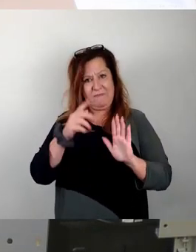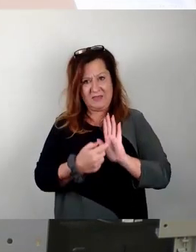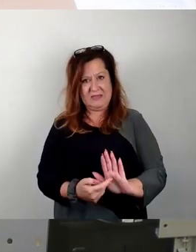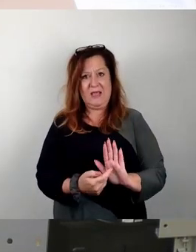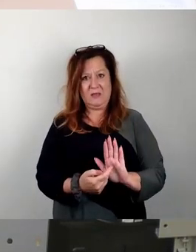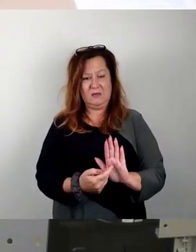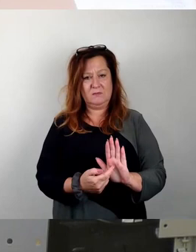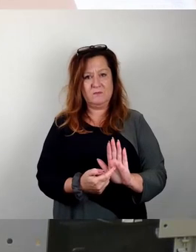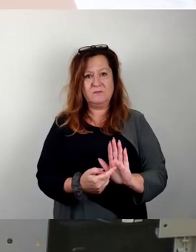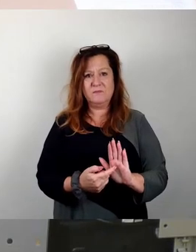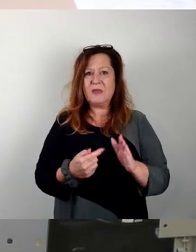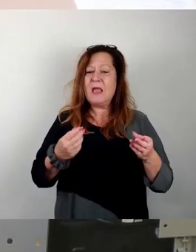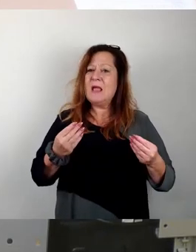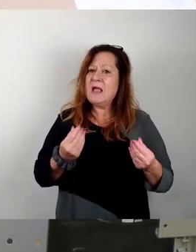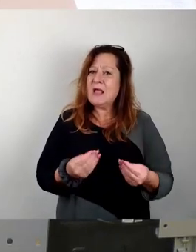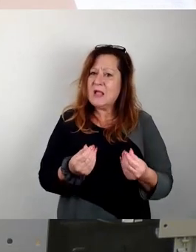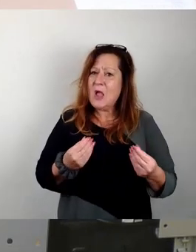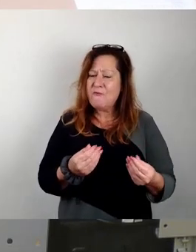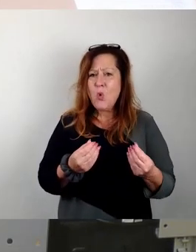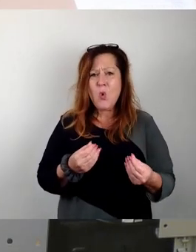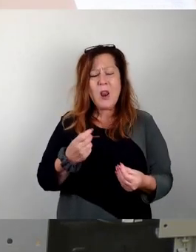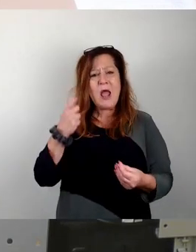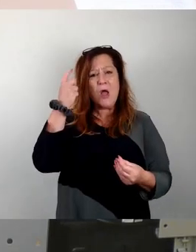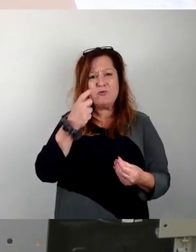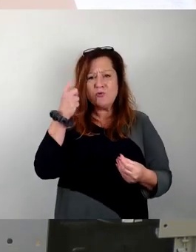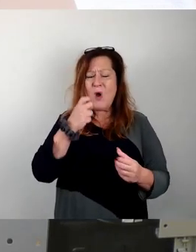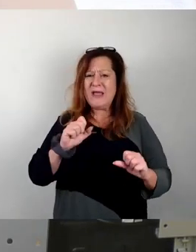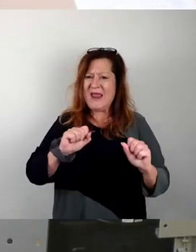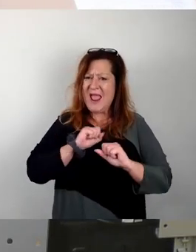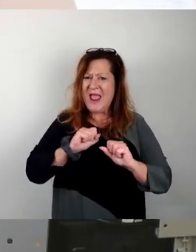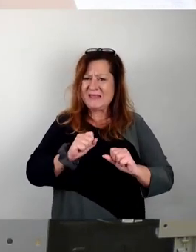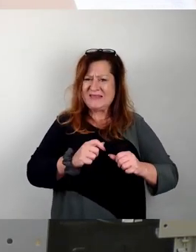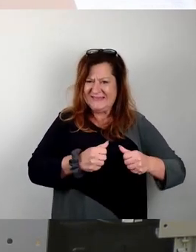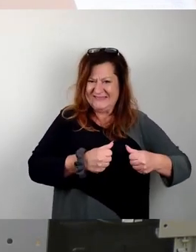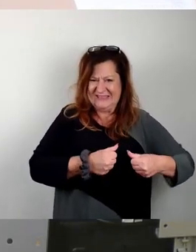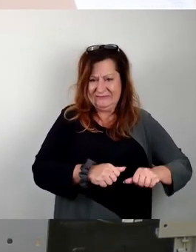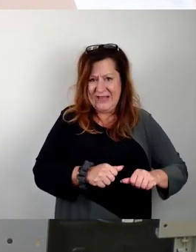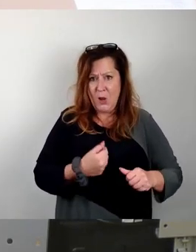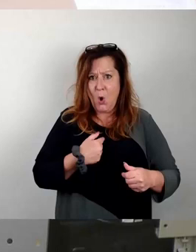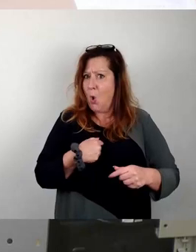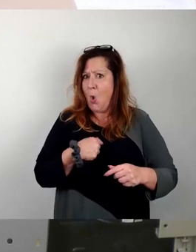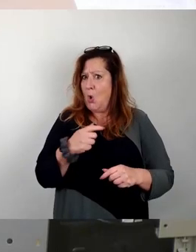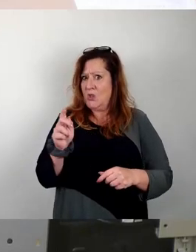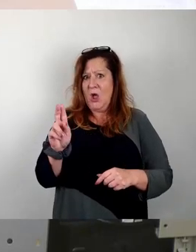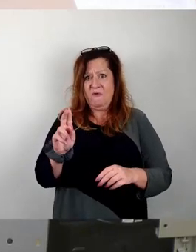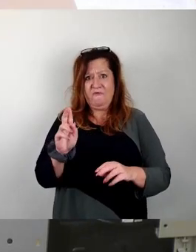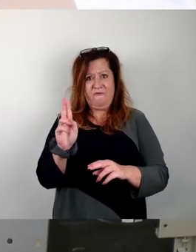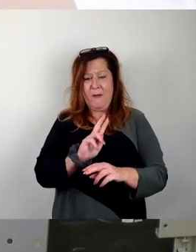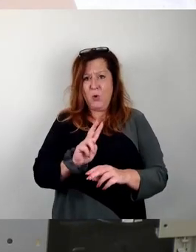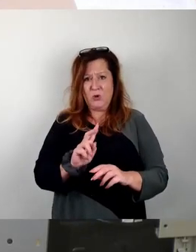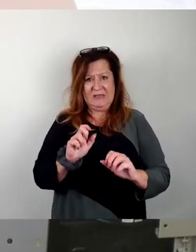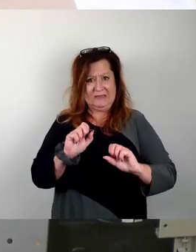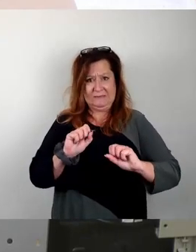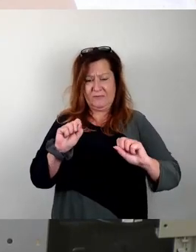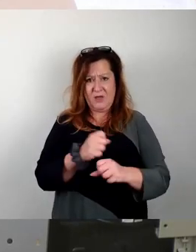Gefühle, Sorgen und Ängste lassen sich weder erzwingen noch verbieten. Das kennen wir schon aus den Bereichen Corona und Klima.